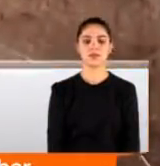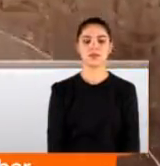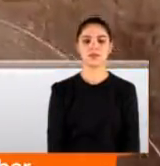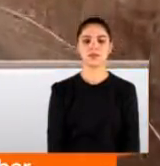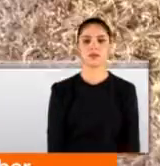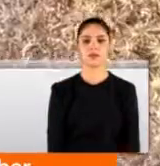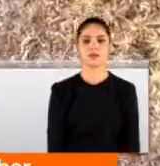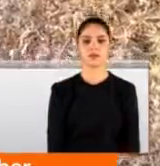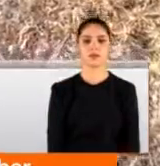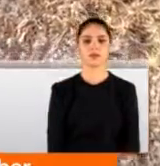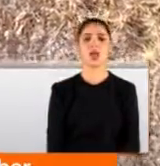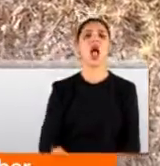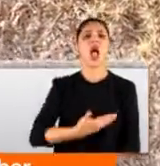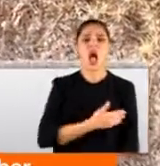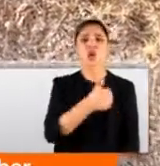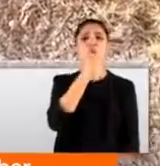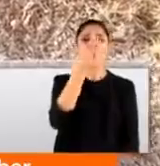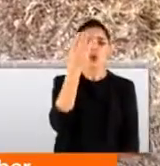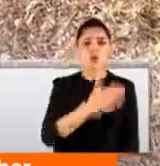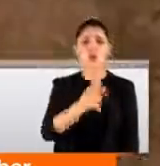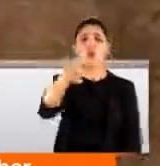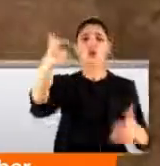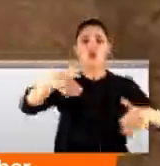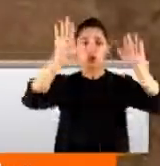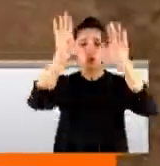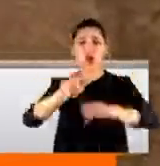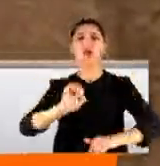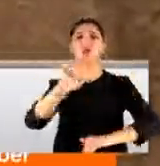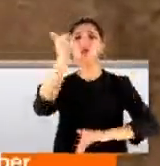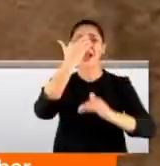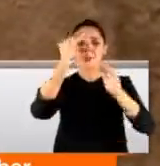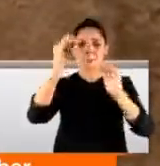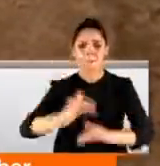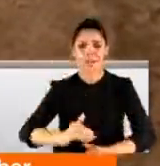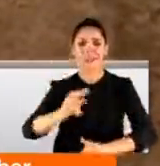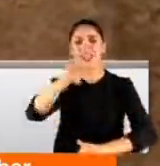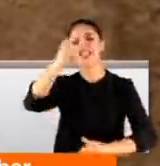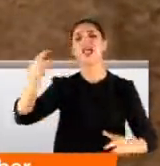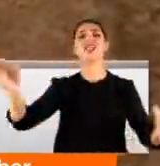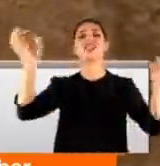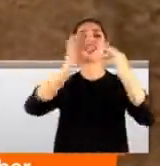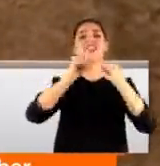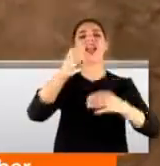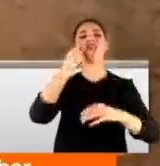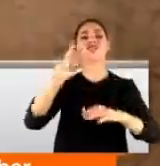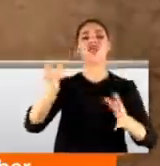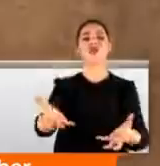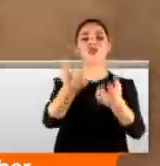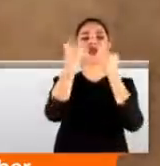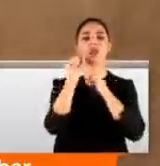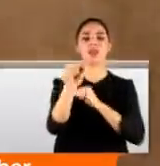Yatıyorum aç susuz. Aç susuz çukurda mahsur kaldı. Günlerce bekledi. Bir tesadüf sayesinde kurtarıldı.